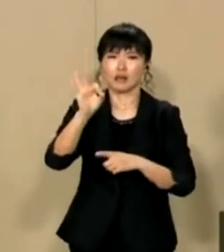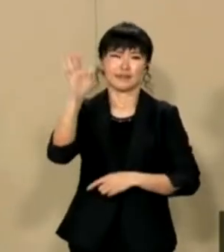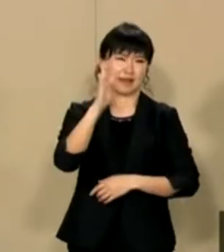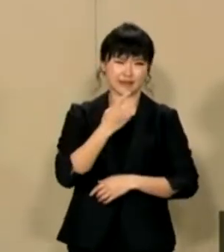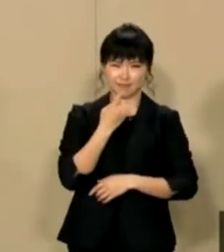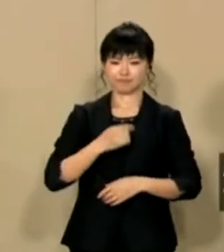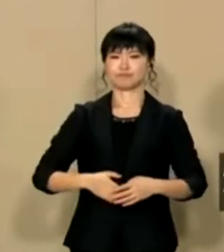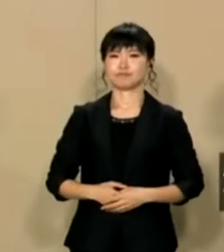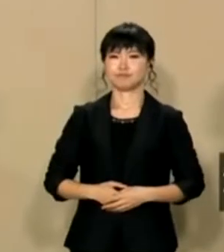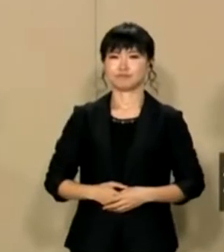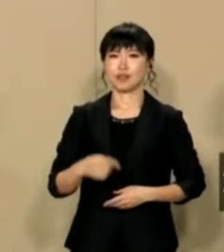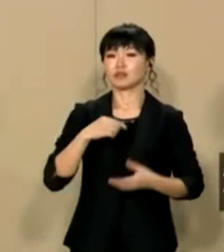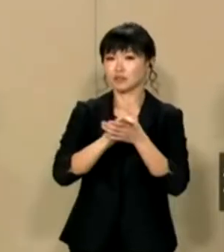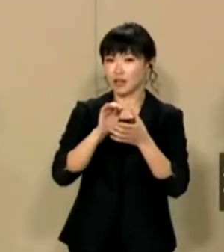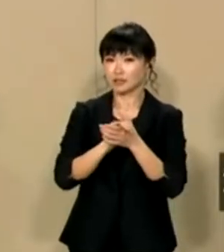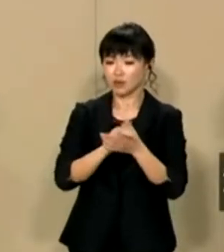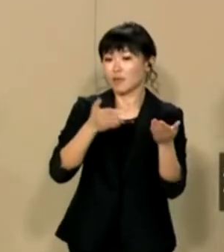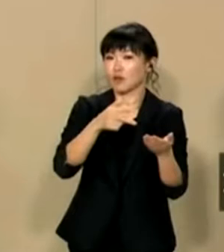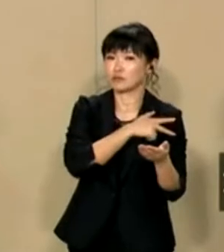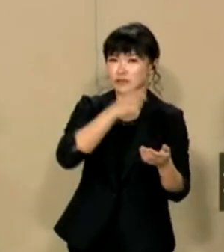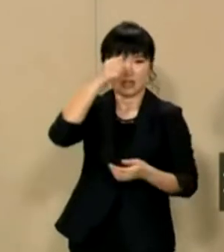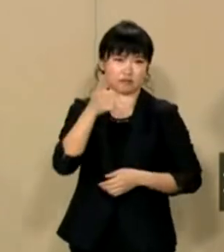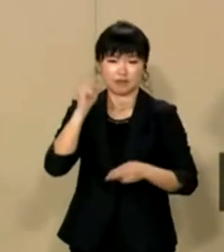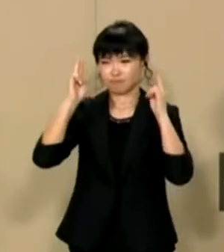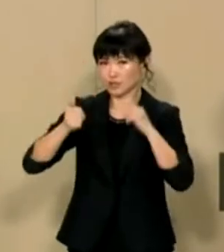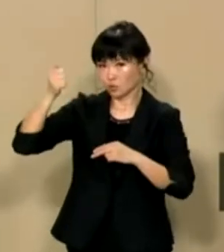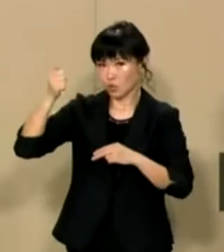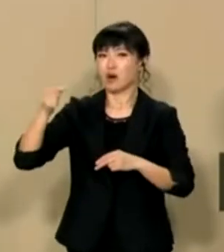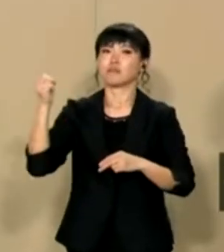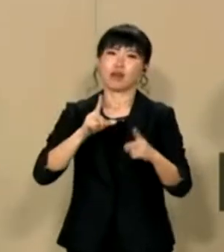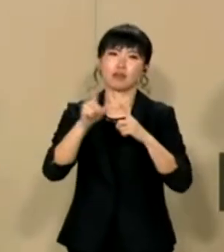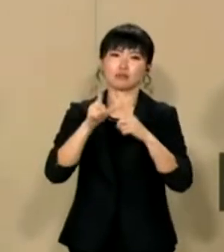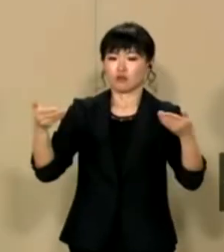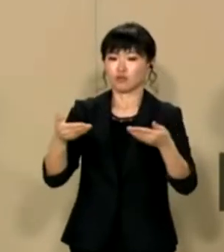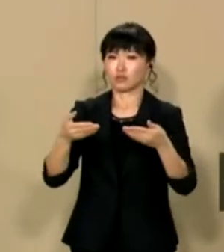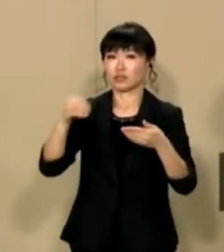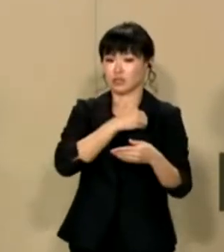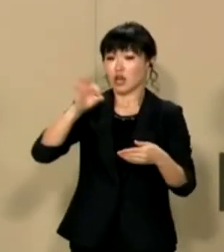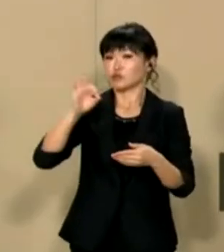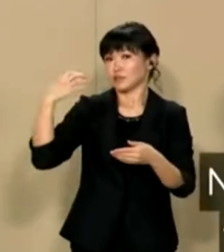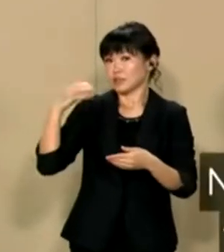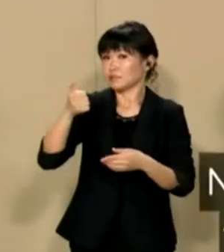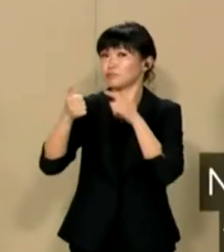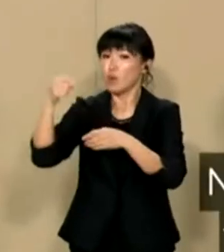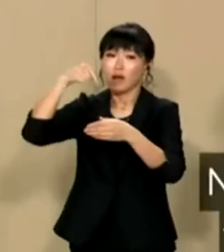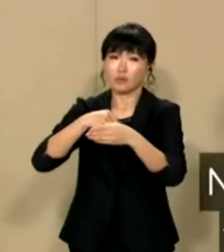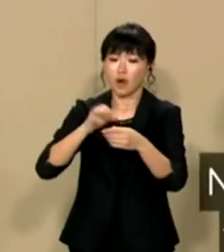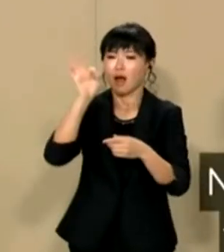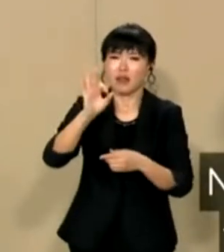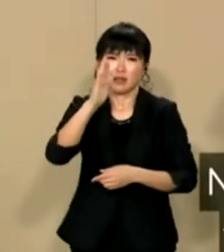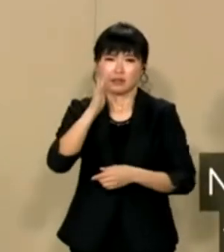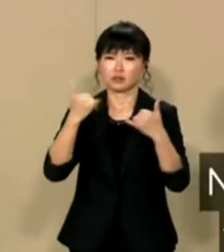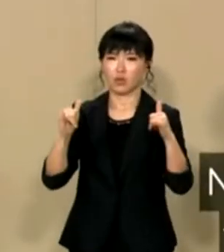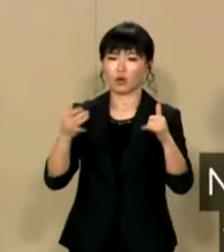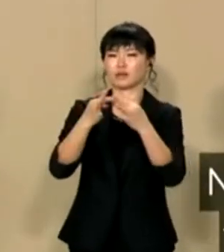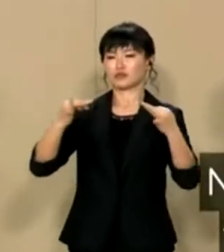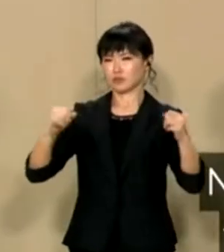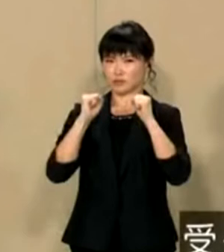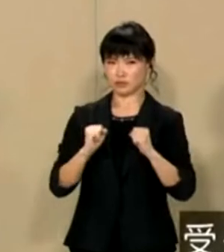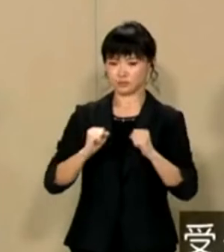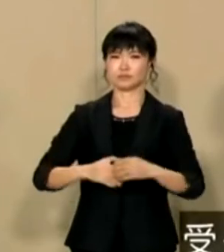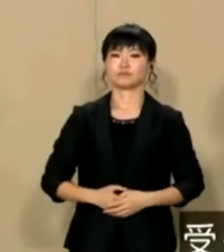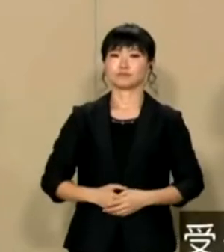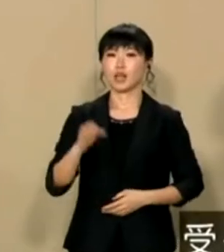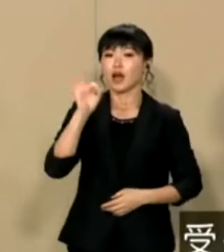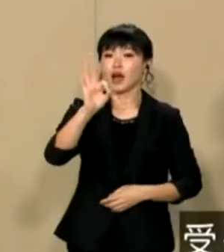は払ってません私の知り合いで弁護士や警察官会社の社長そしてなんとNHKの就勤人をしている人の中にもNHK受信料を支払っていない人は大勢